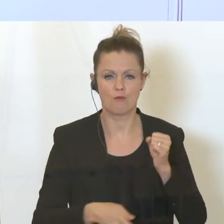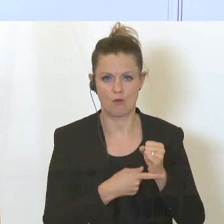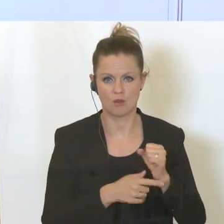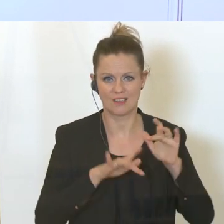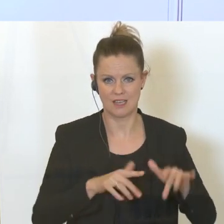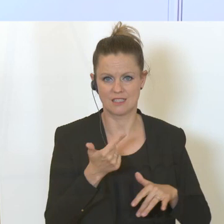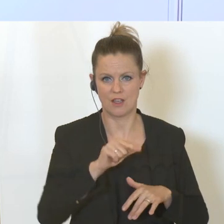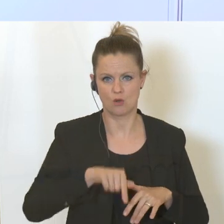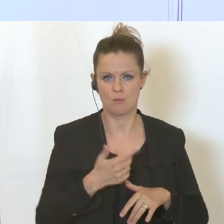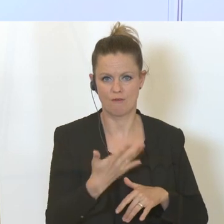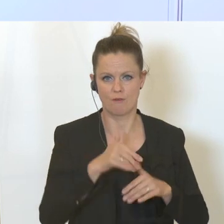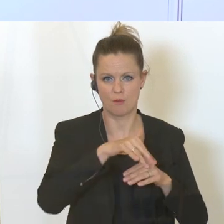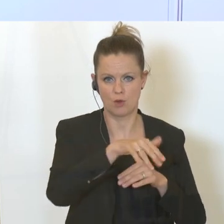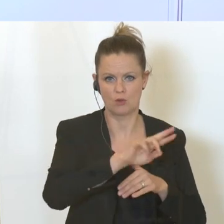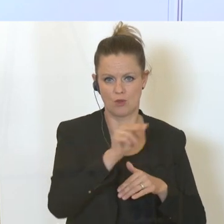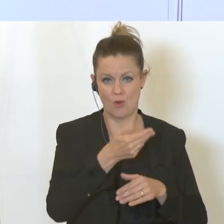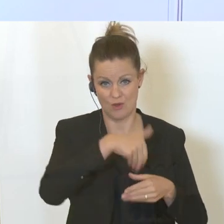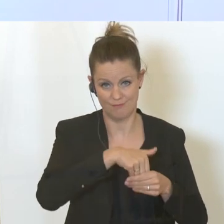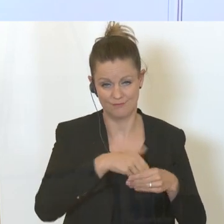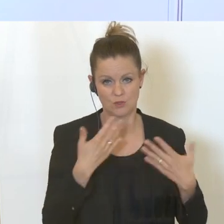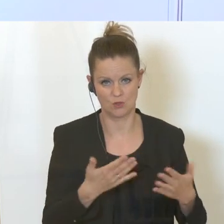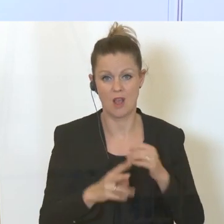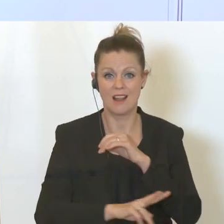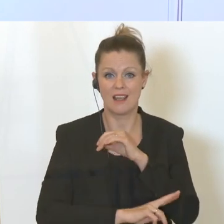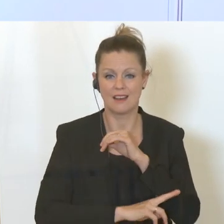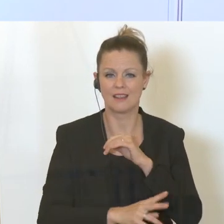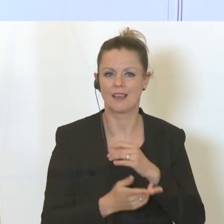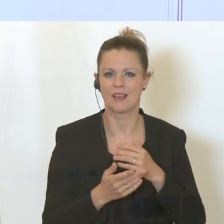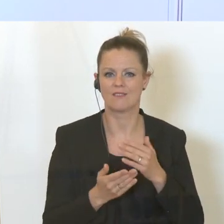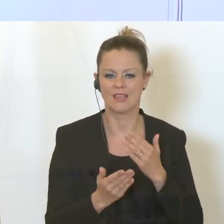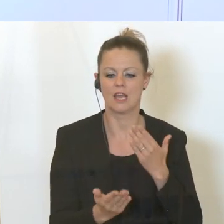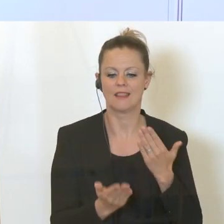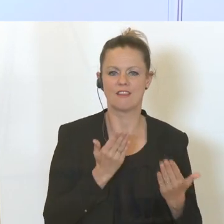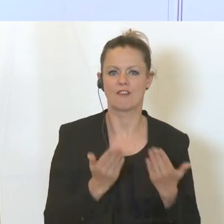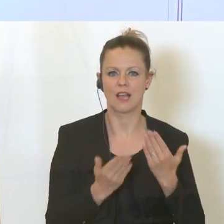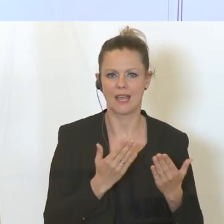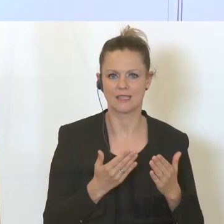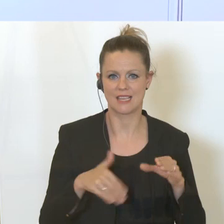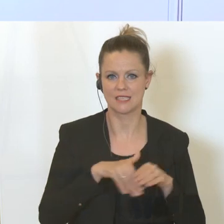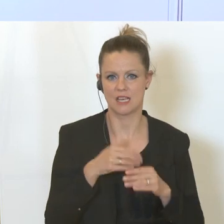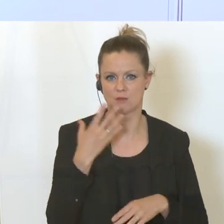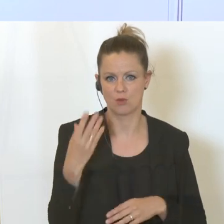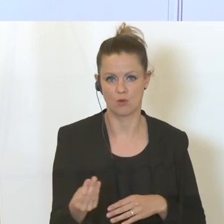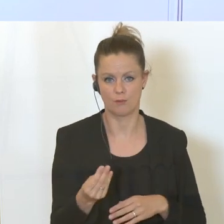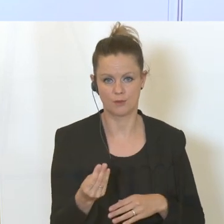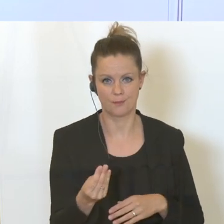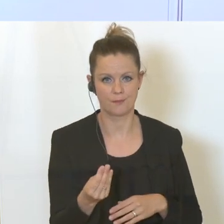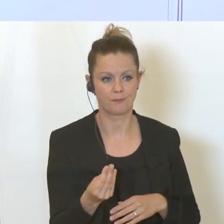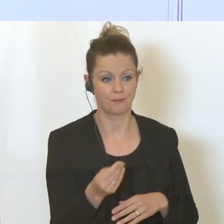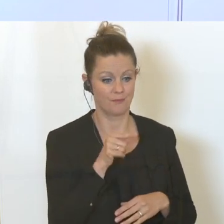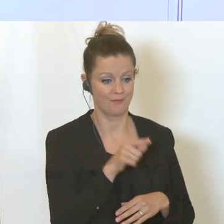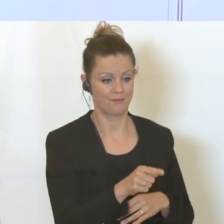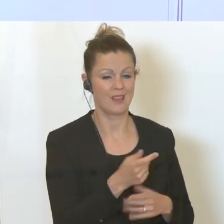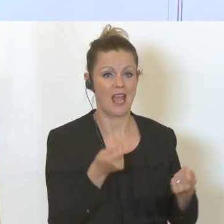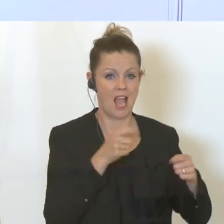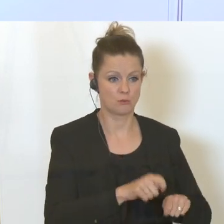mit 2,5 Millionen Euro dotiert. Da bekommen die Lehrlinge die Differenz ersetzt zwischen dem Zeitpunkt, wo ihre ursprüngliche